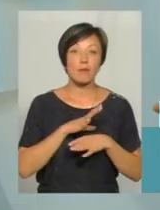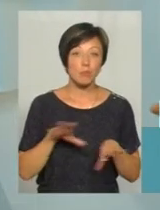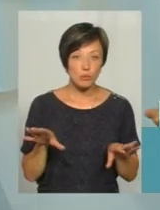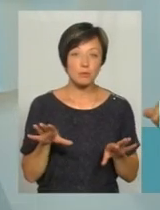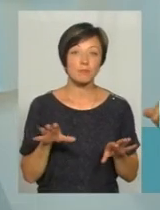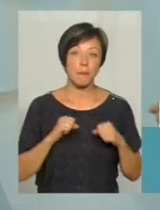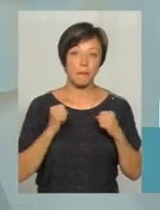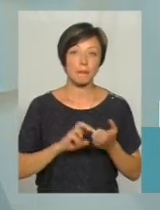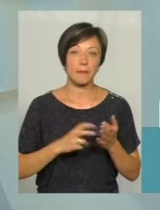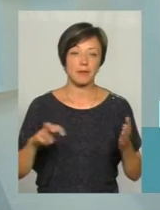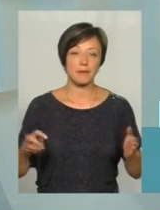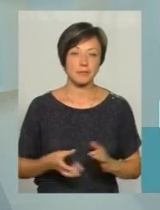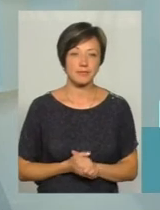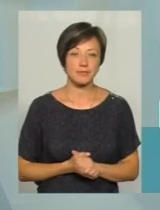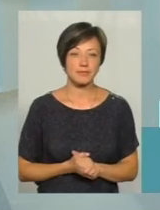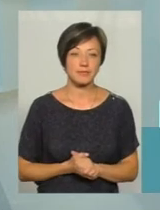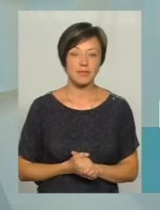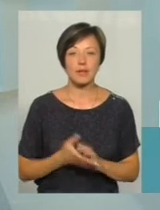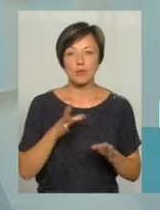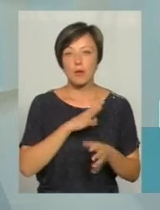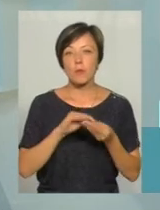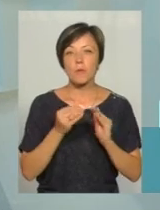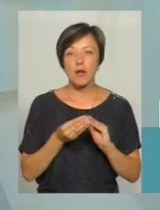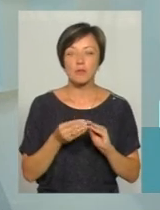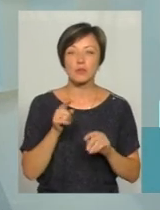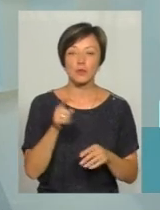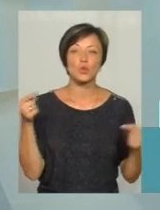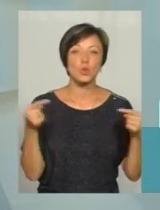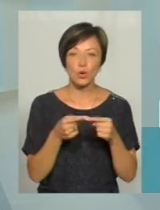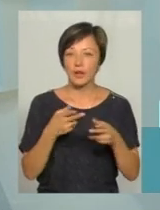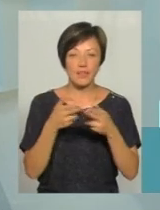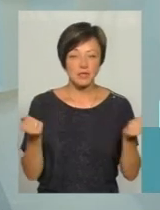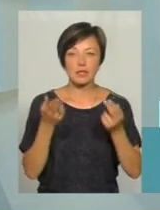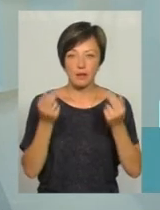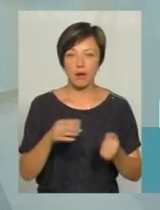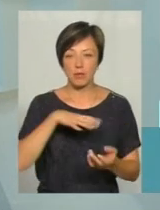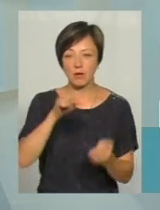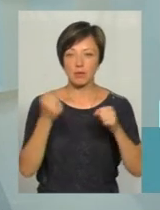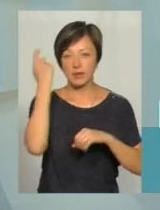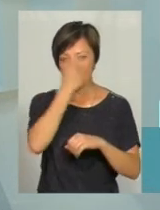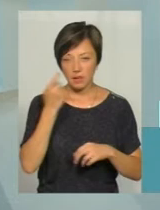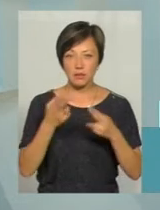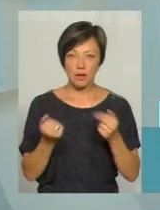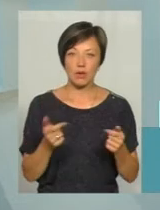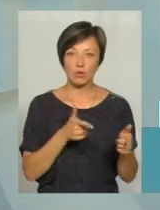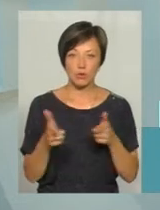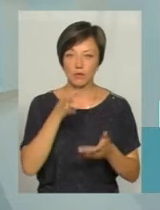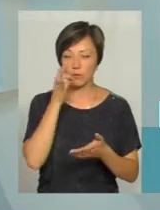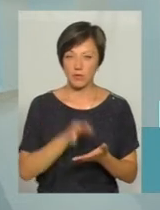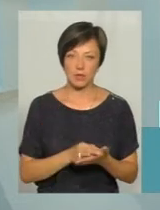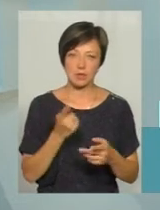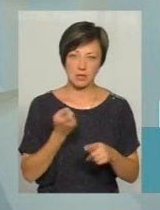то тоді вже були проблеми в тому, що він би точно не визнав, що так, він керував на підпитку, так, він готовий понести